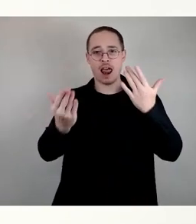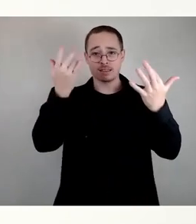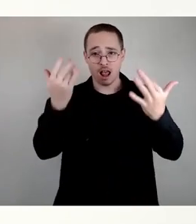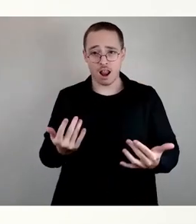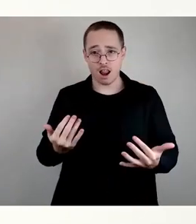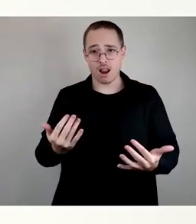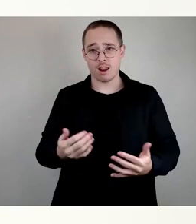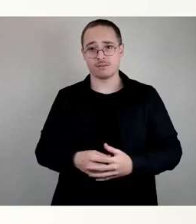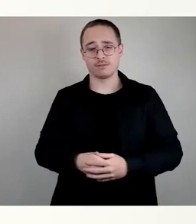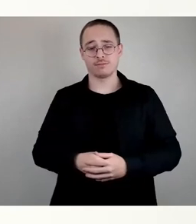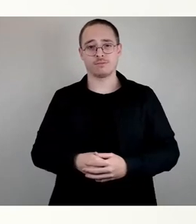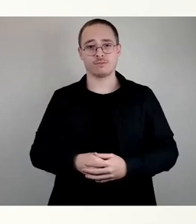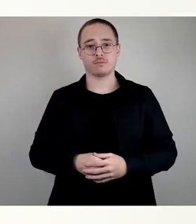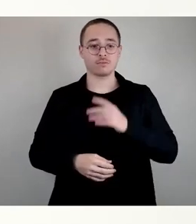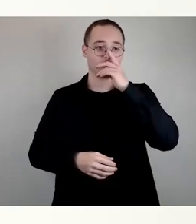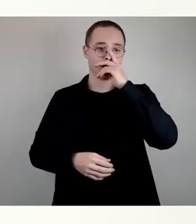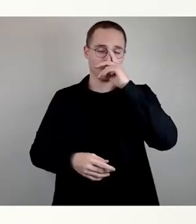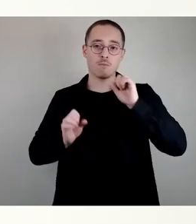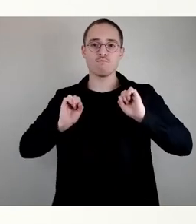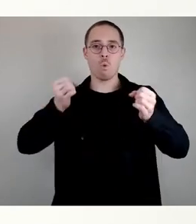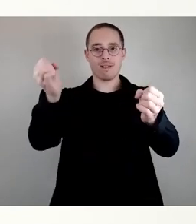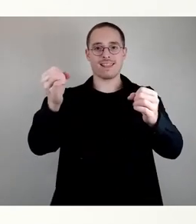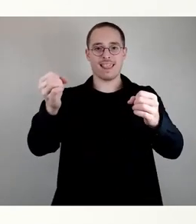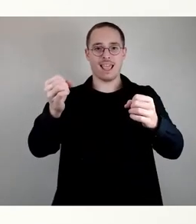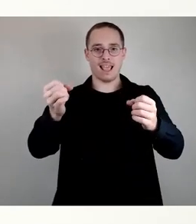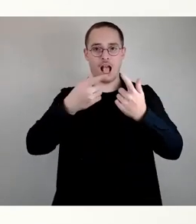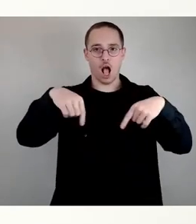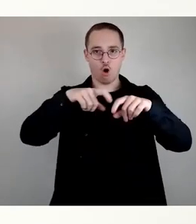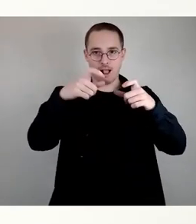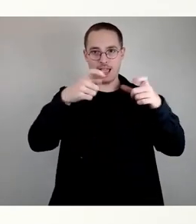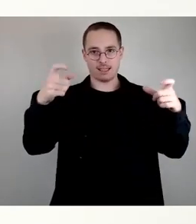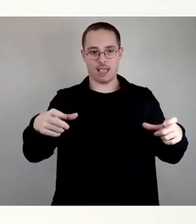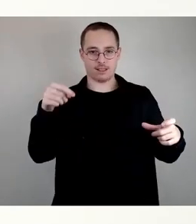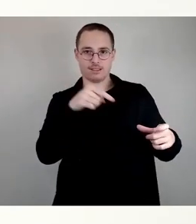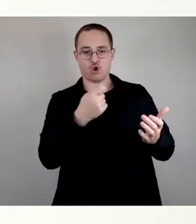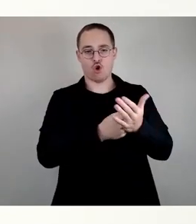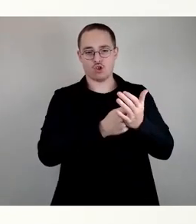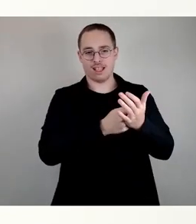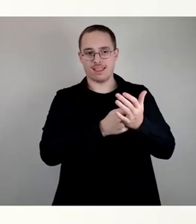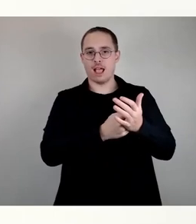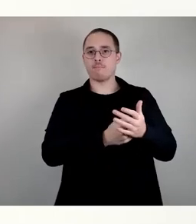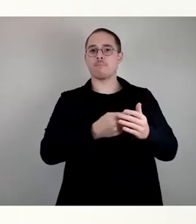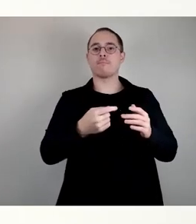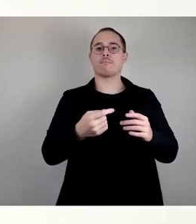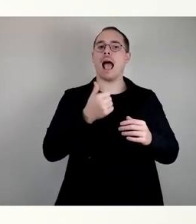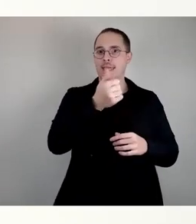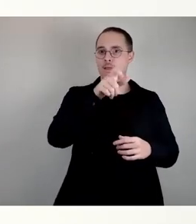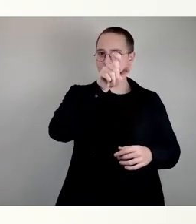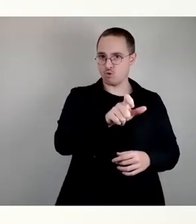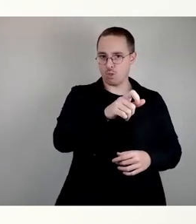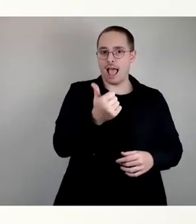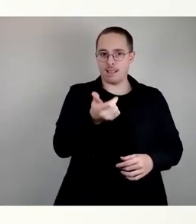bei den mobilen Raumeinheiten Kosten pro Kopf und Monat ohne Betreibung, also allein sozusagen für die